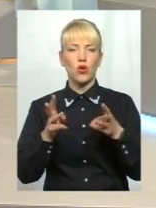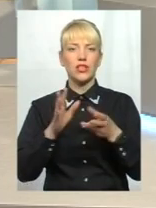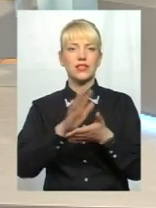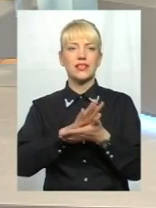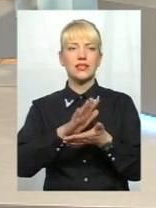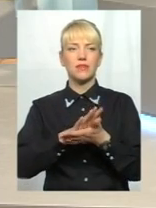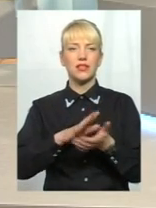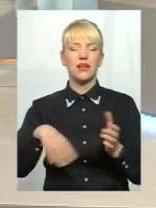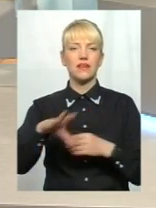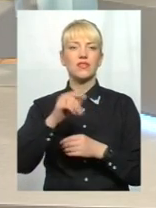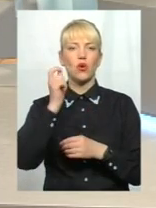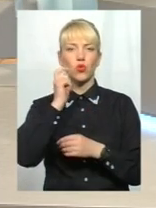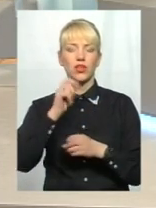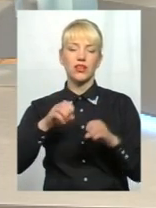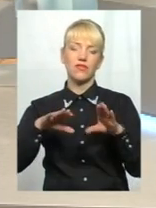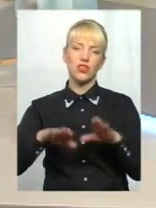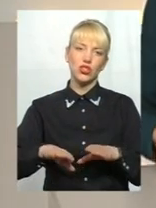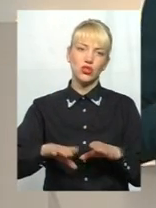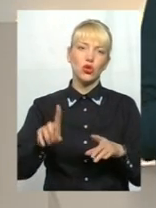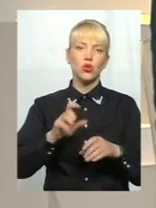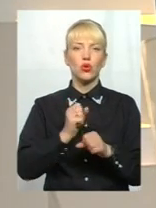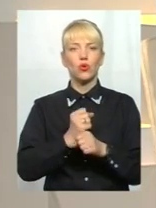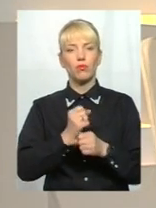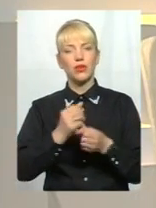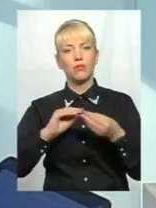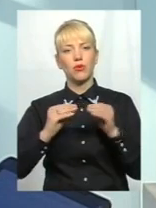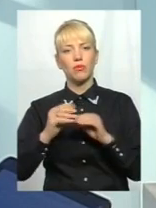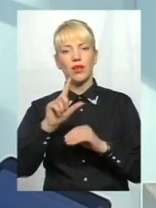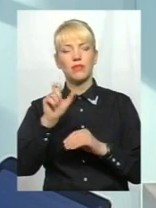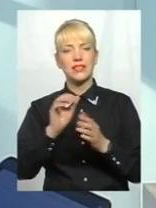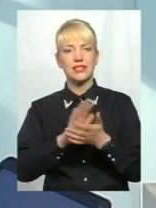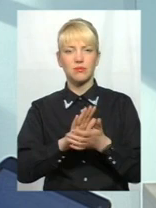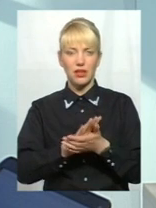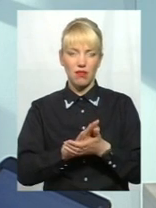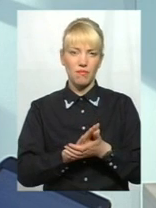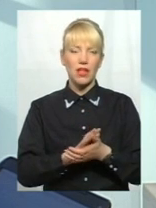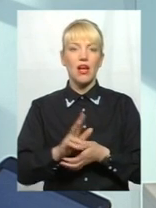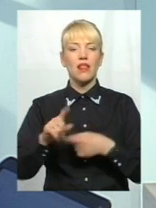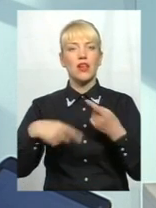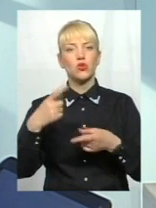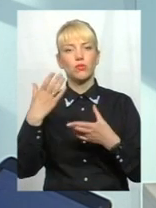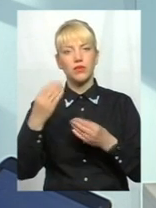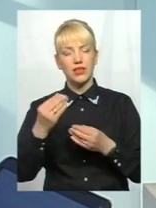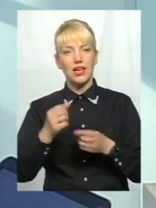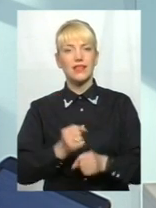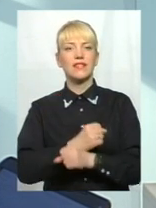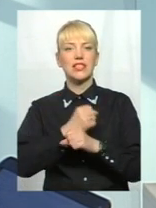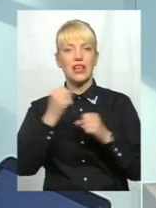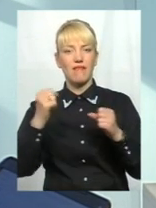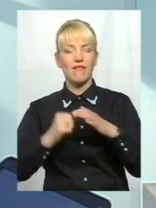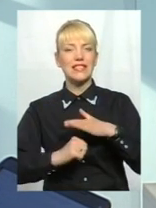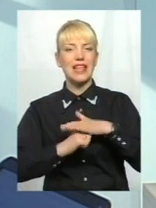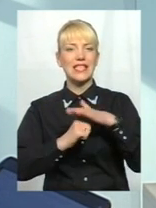вся країна вирішує, що робити. Сміття, так. На наступний день зірвався склад артилерійський,